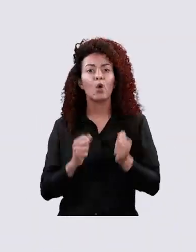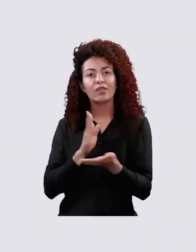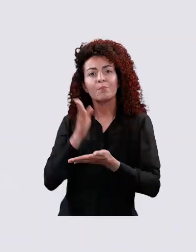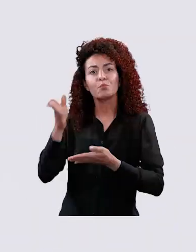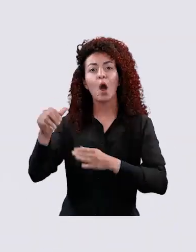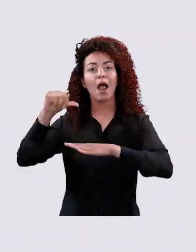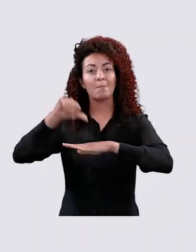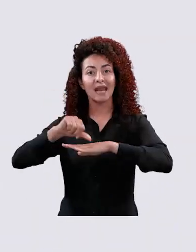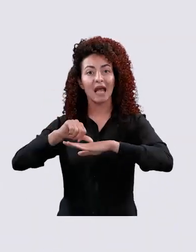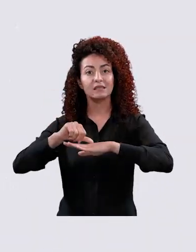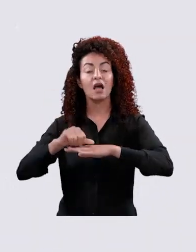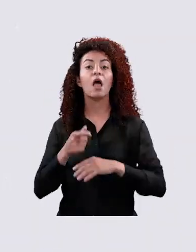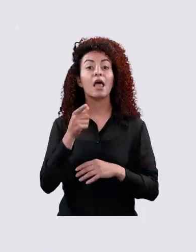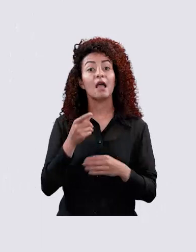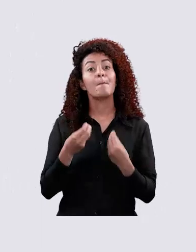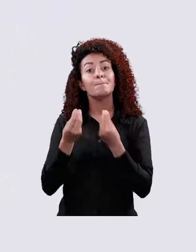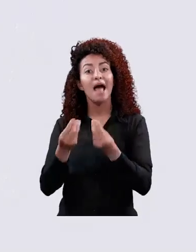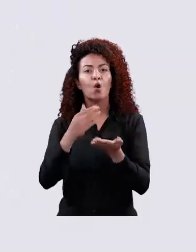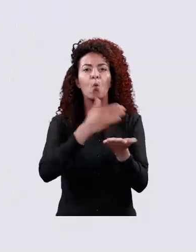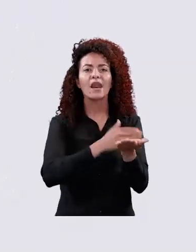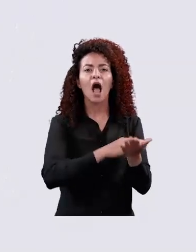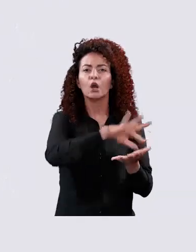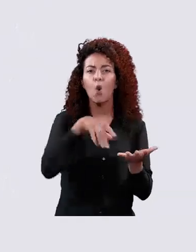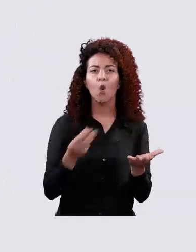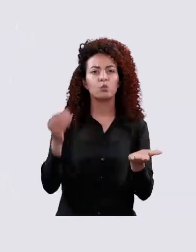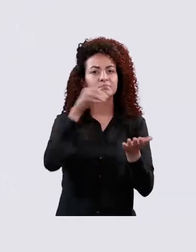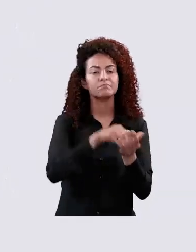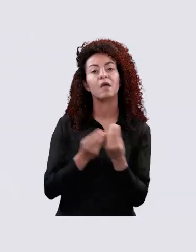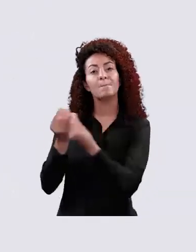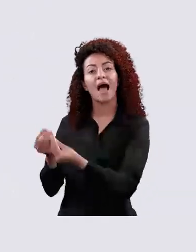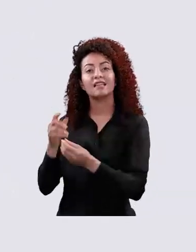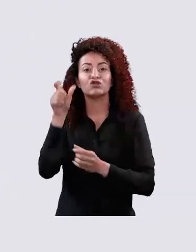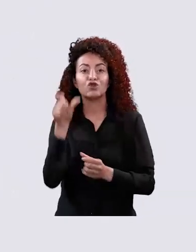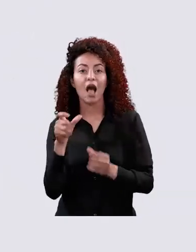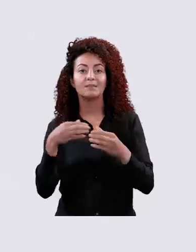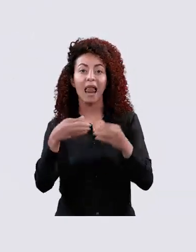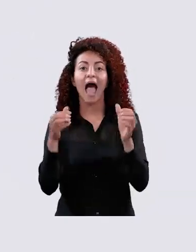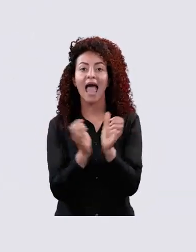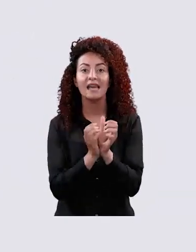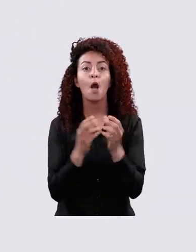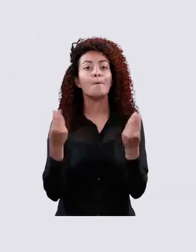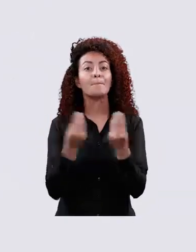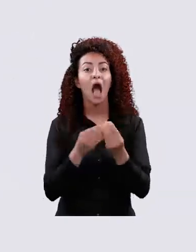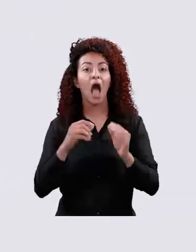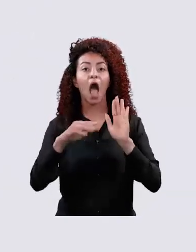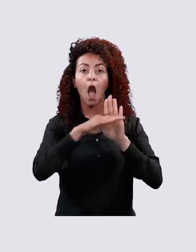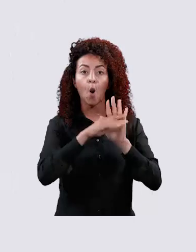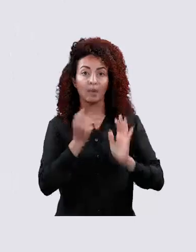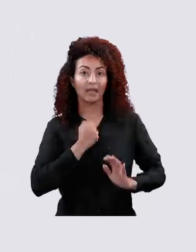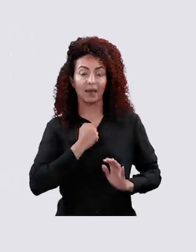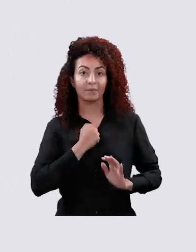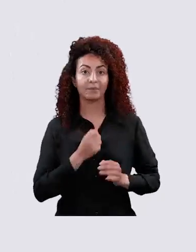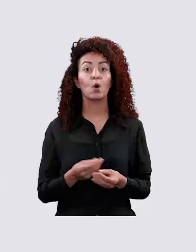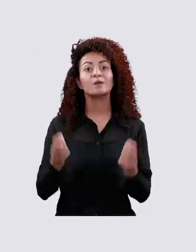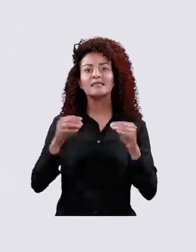التوجه لأحد المراكز شخصيا ممكن تبعث المستندات مع فرد من أفراد إسرتك مع بطاقة الهوية الخاصة